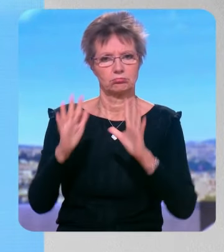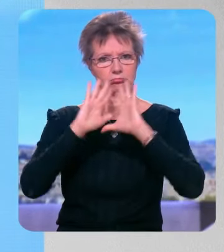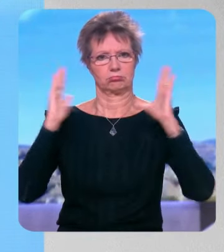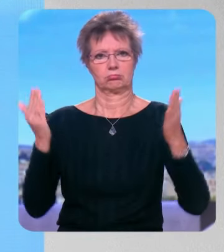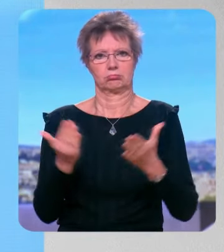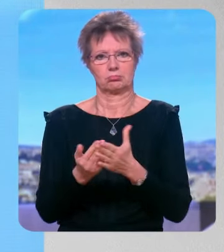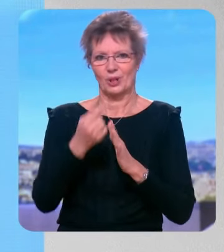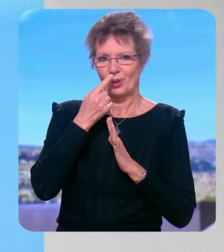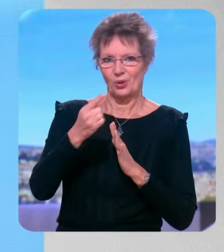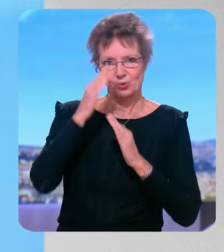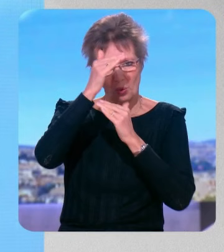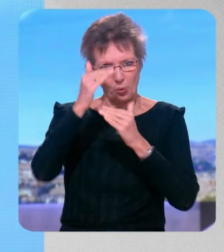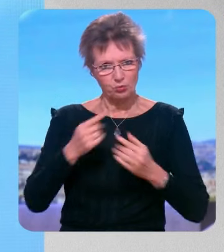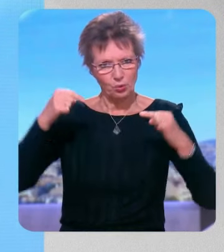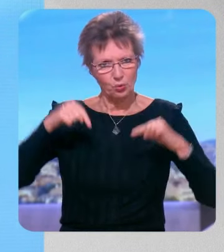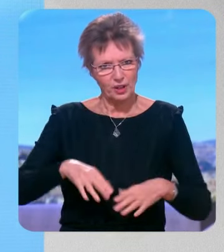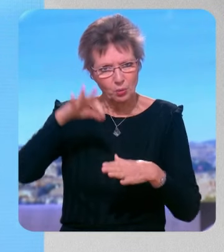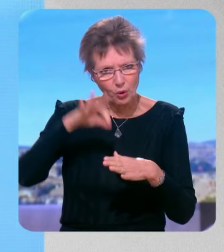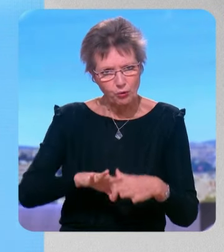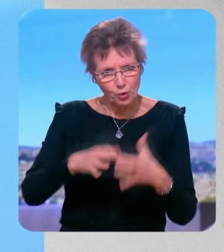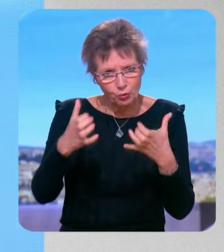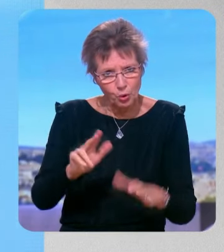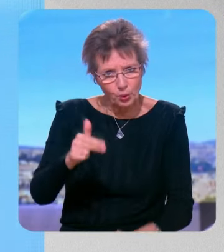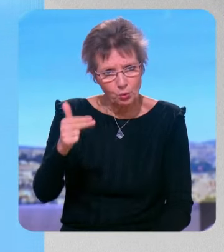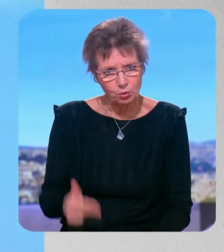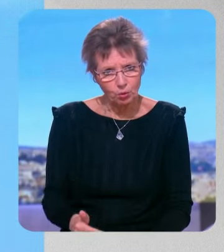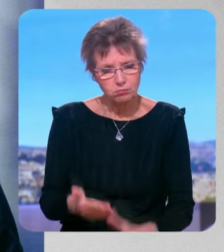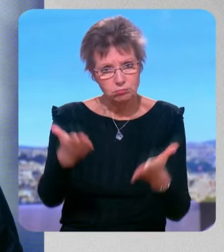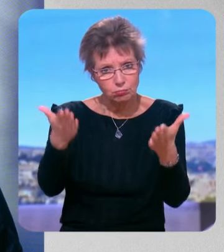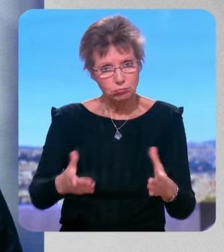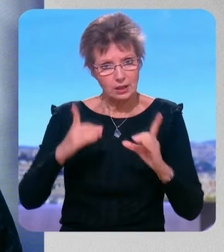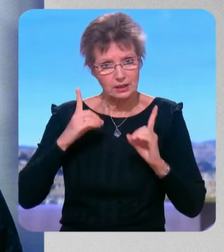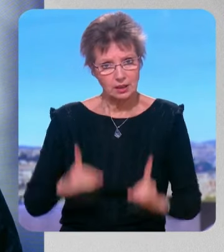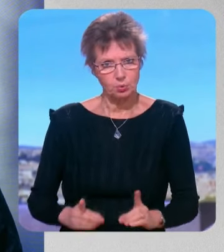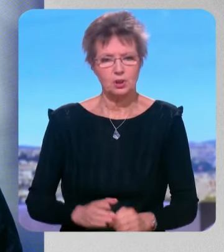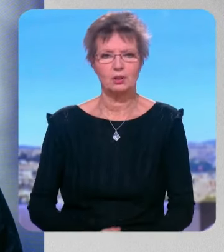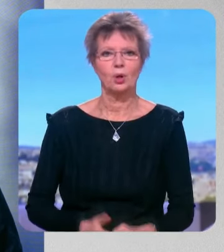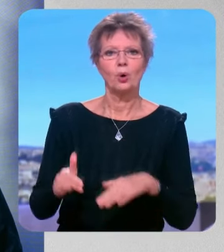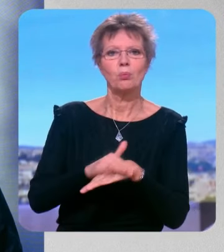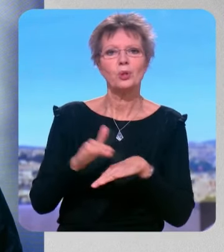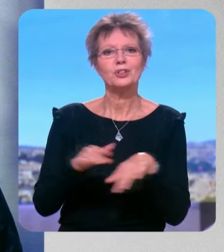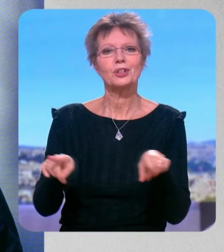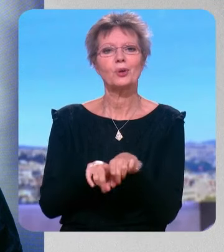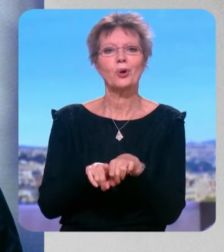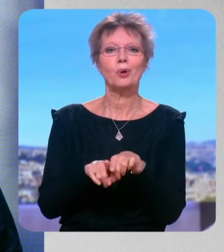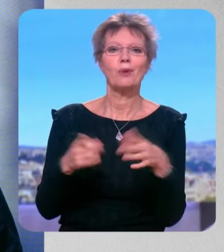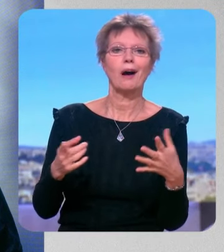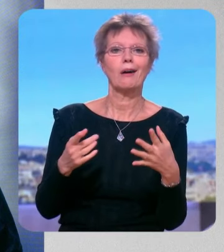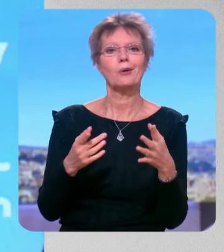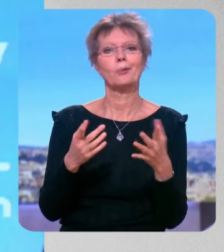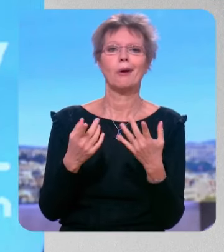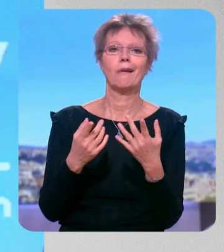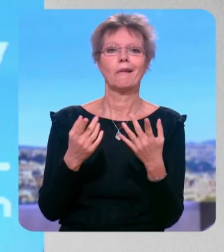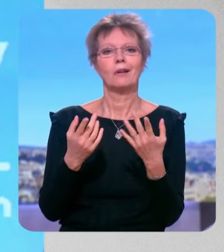est ce que vous avez envie de lui voter la confiance à ce gouvernement vous qui êtes député non la politique c'est pas du casting l'âge du capitaine c'est